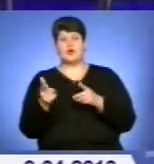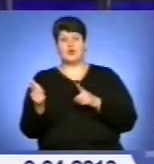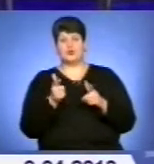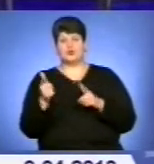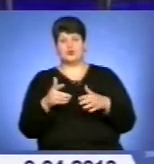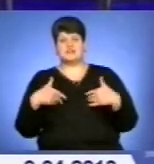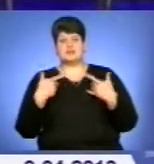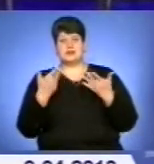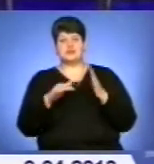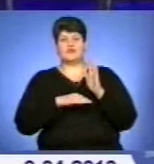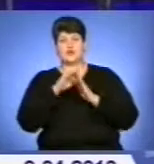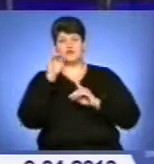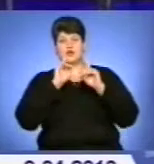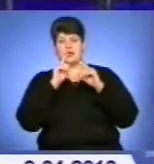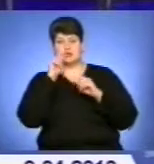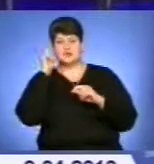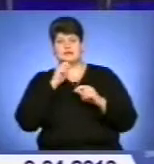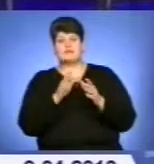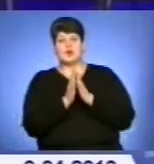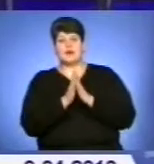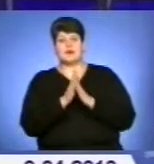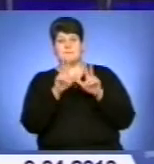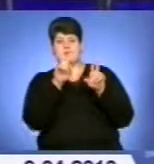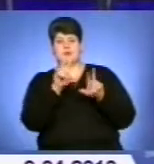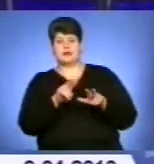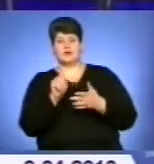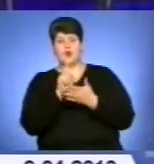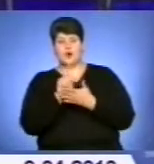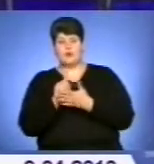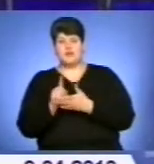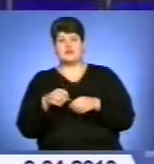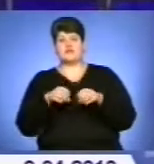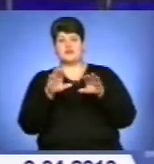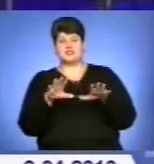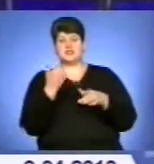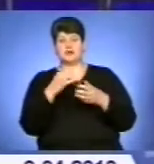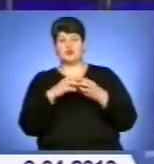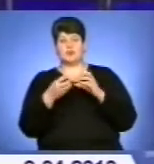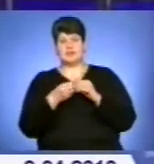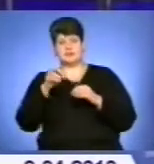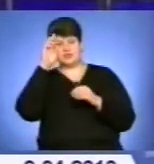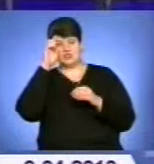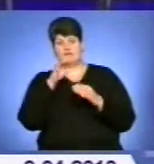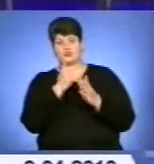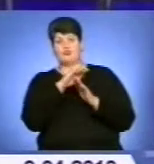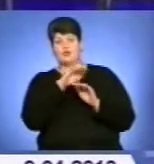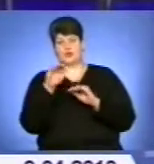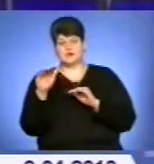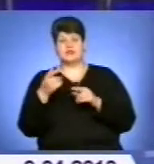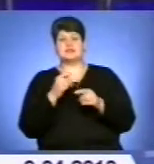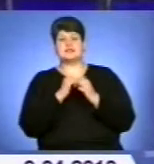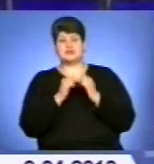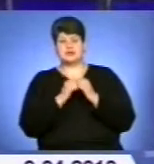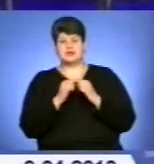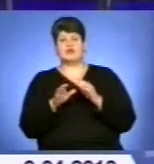до Верховної Ради України з проханням переглянути їх обов'язки та вирішити їх проблеми на державному рівні. Найчастіше в